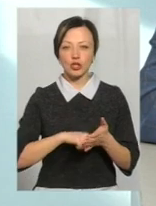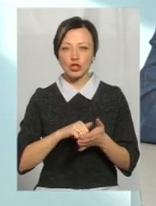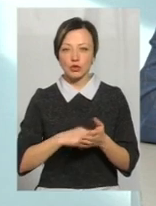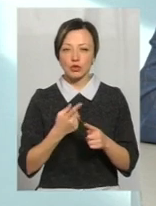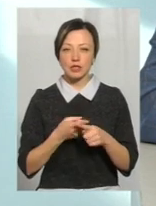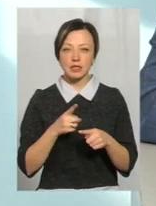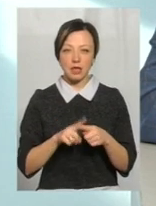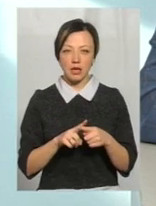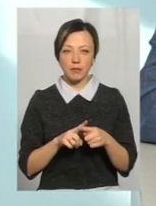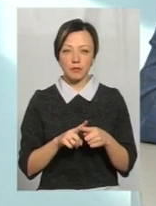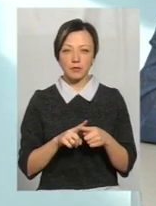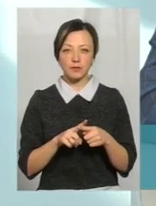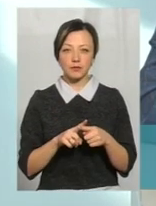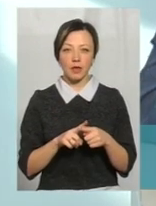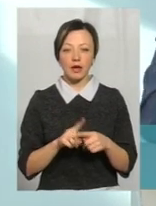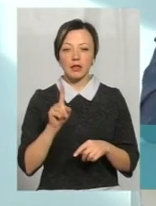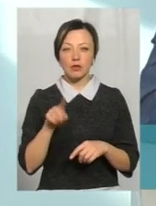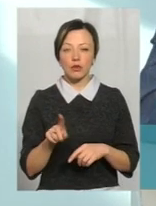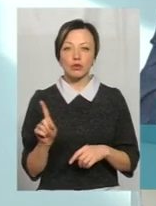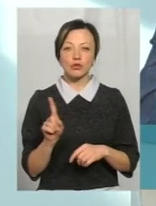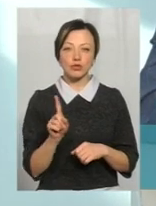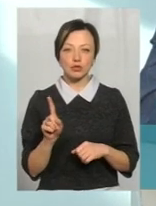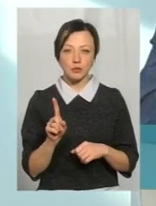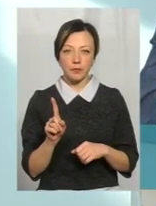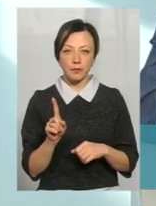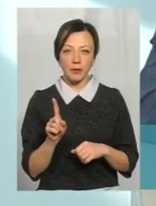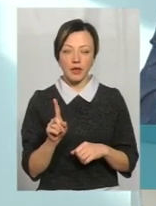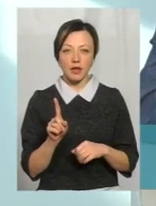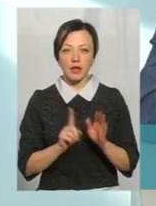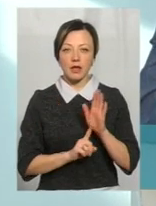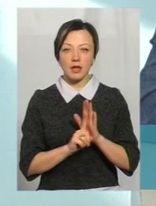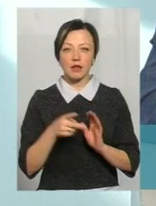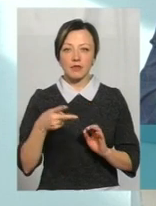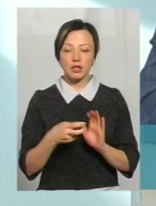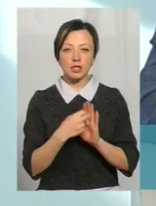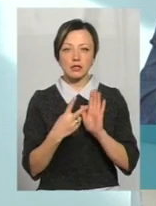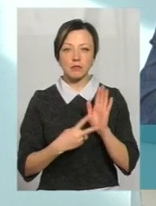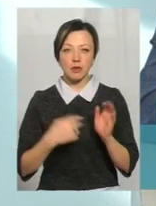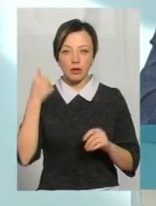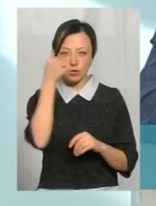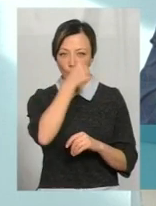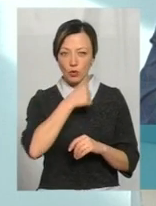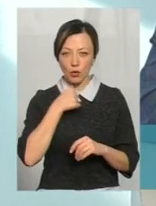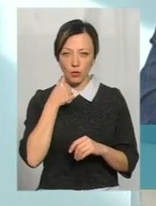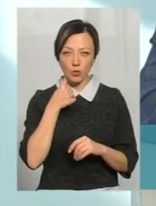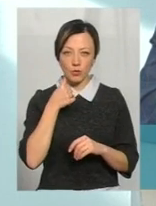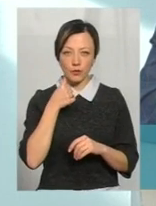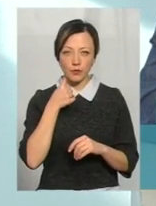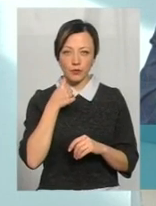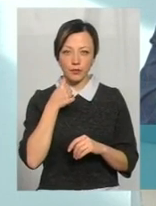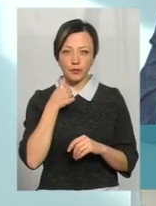– по-перше, то, що з 2017 року,